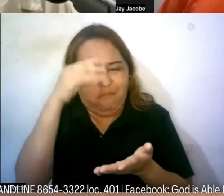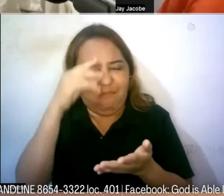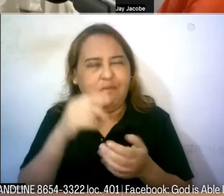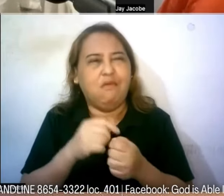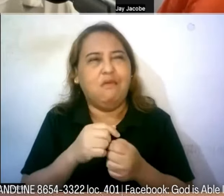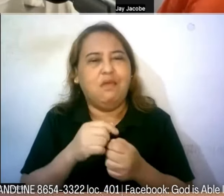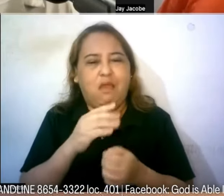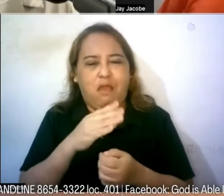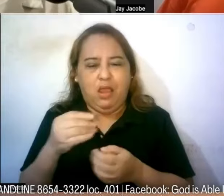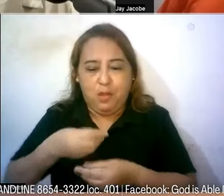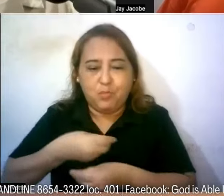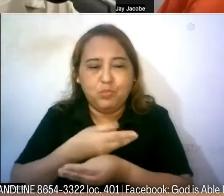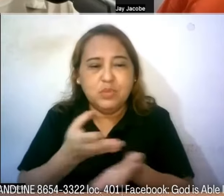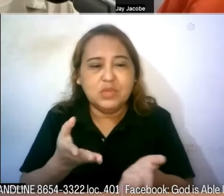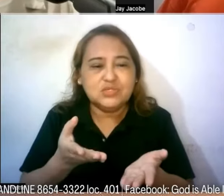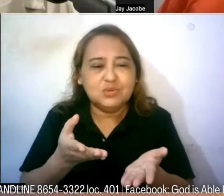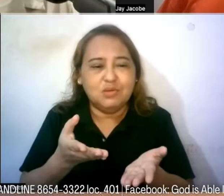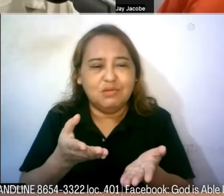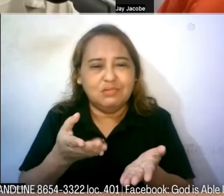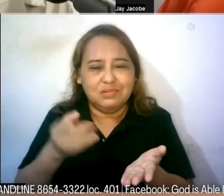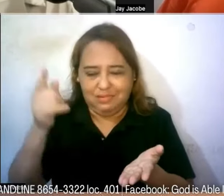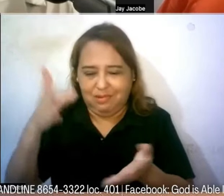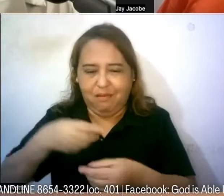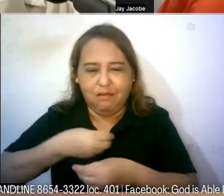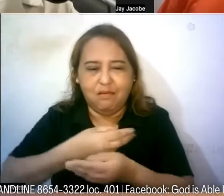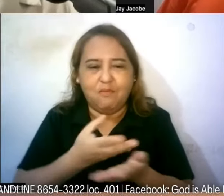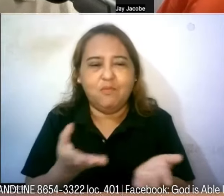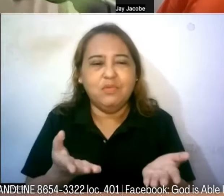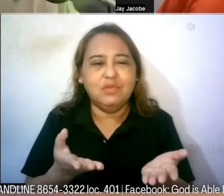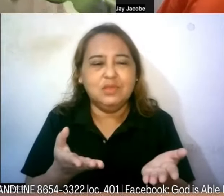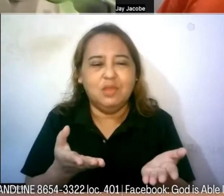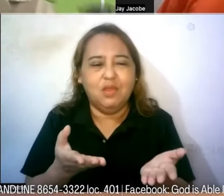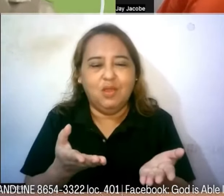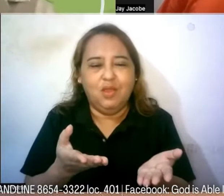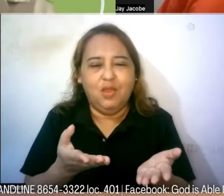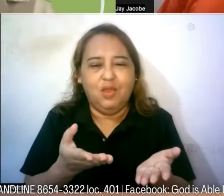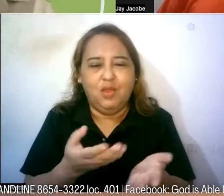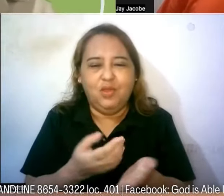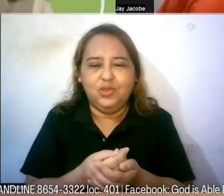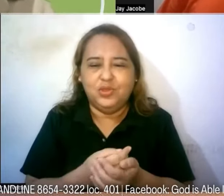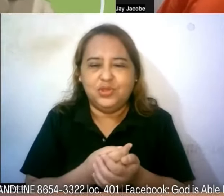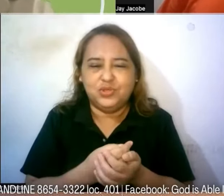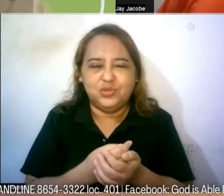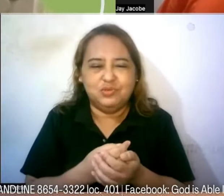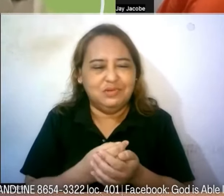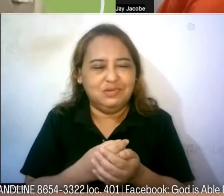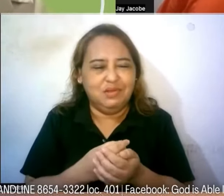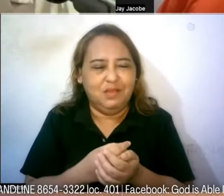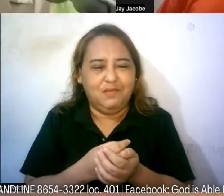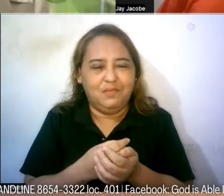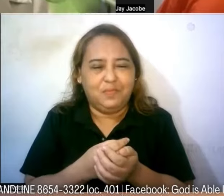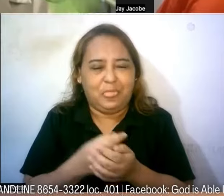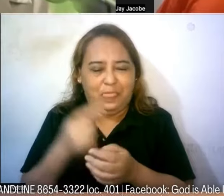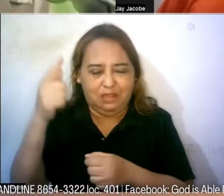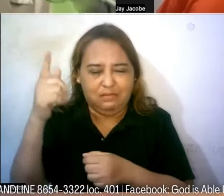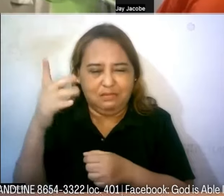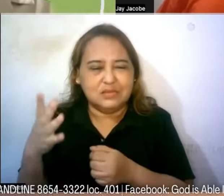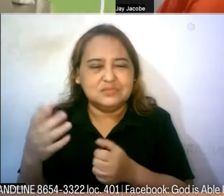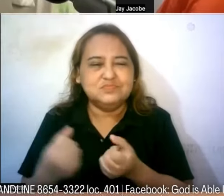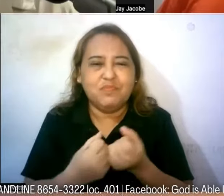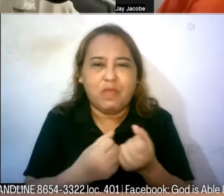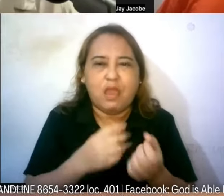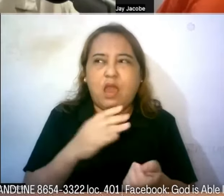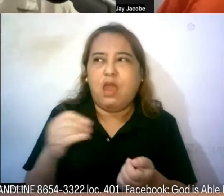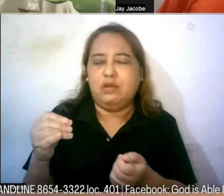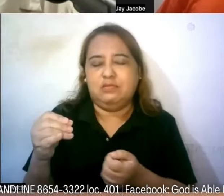provision ni Lord na capture nyo ba yung mga kaagapay na hindi siya pinagkulang ng Lord at naging kabahagi ang church ang